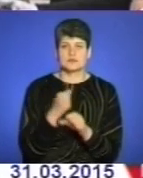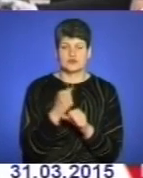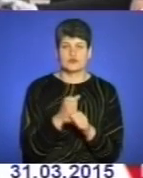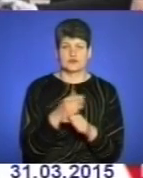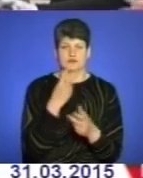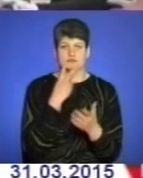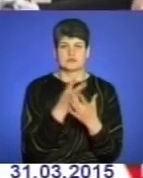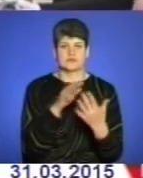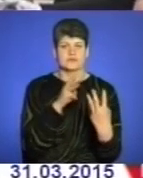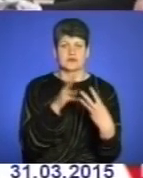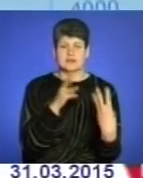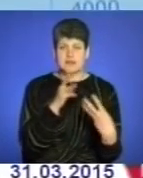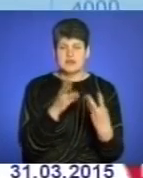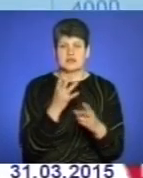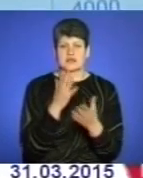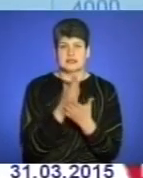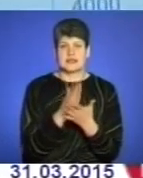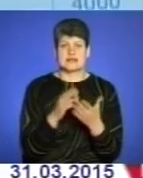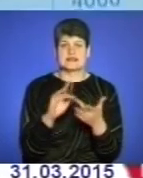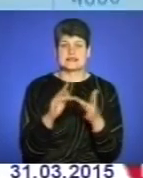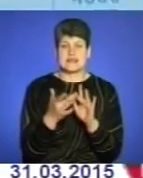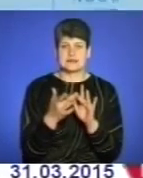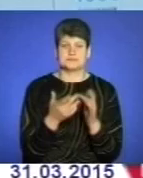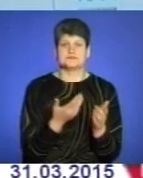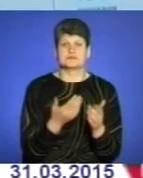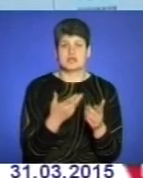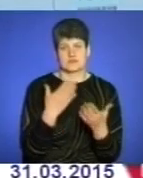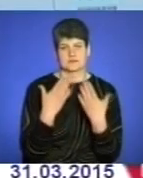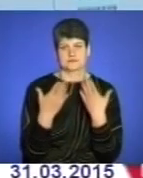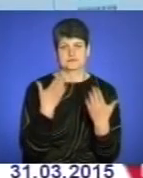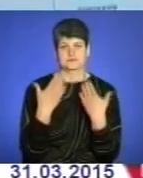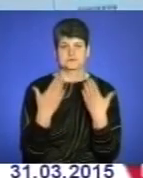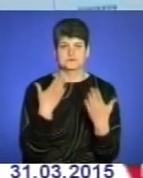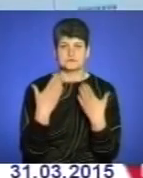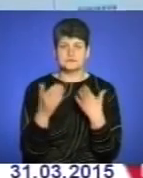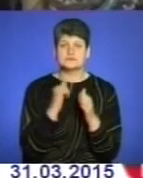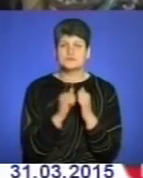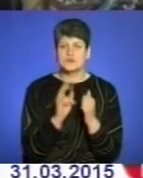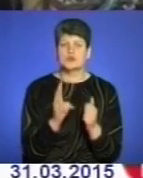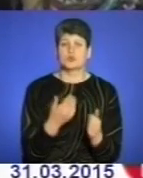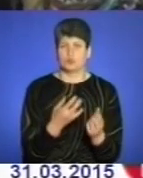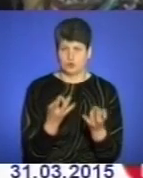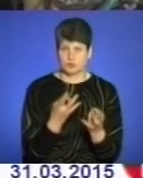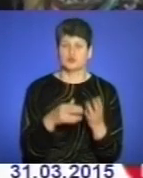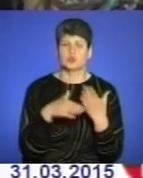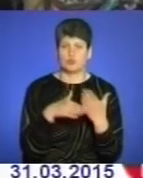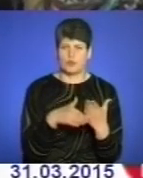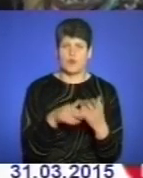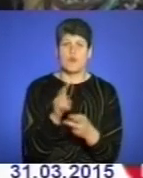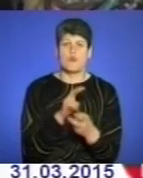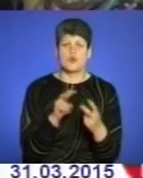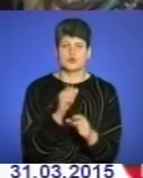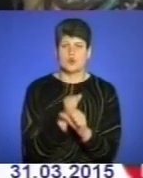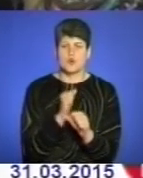Створений сайт ініціативи. А також в режимі живого спілкування. Кожен, хто потребує допомоги у пошуку